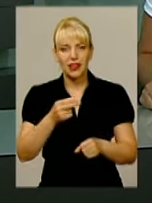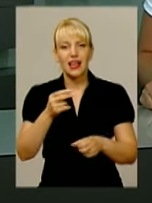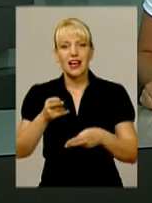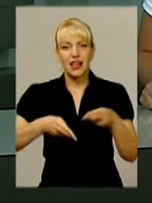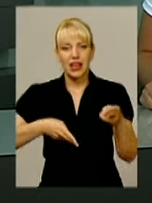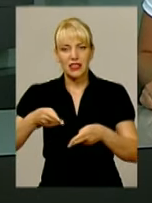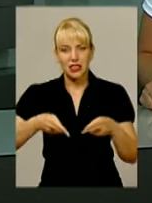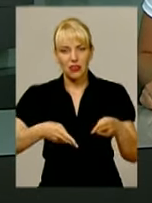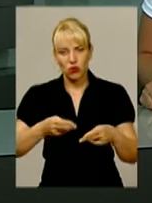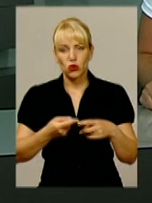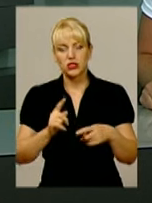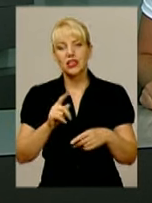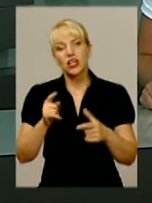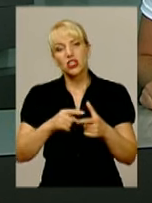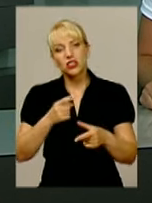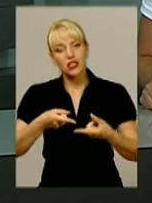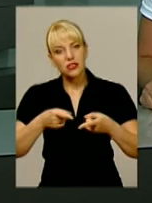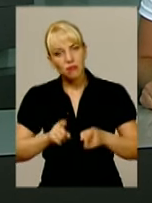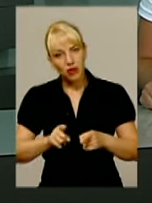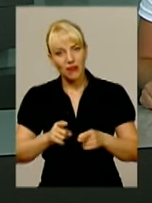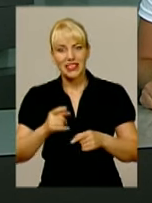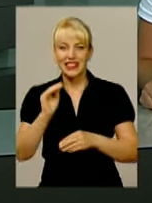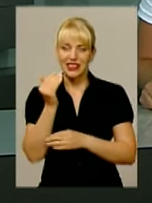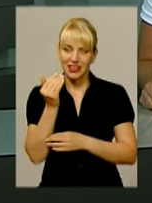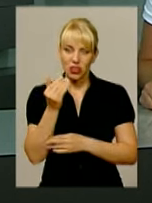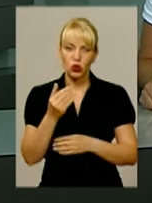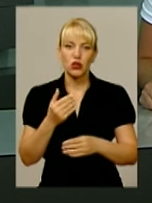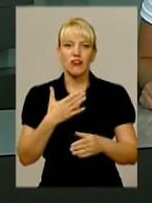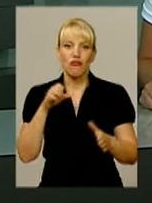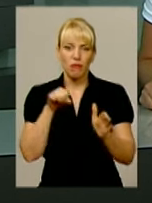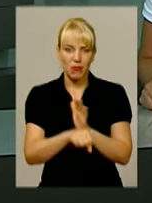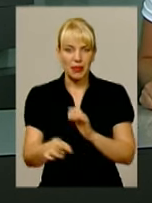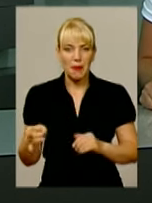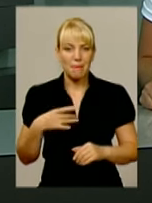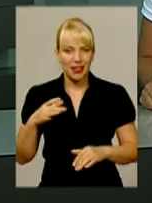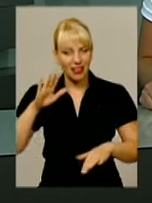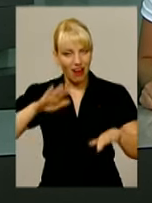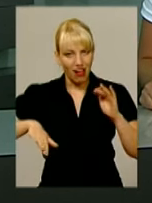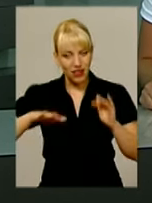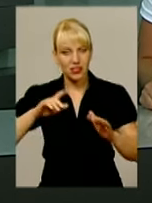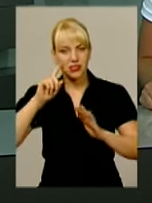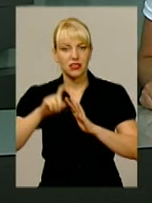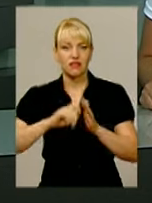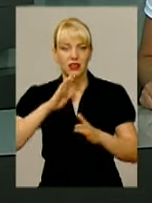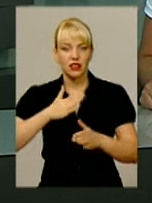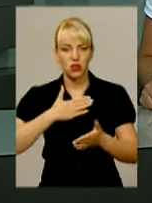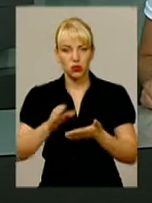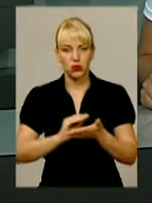немовляти. Чи насправді дитину загубила біла халатність, дізнавалась Юлія Астафурова.